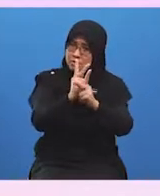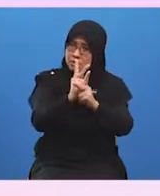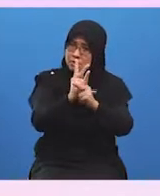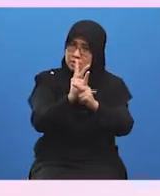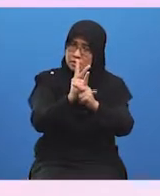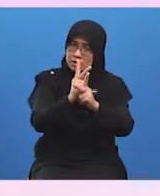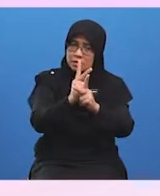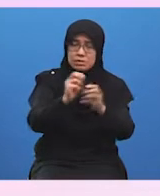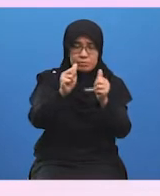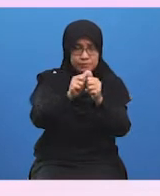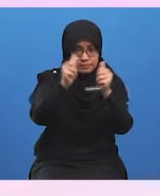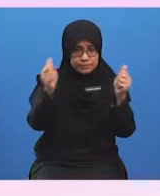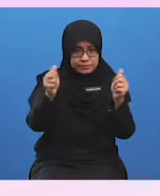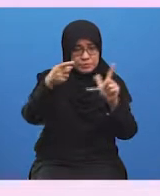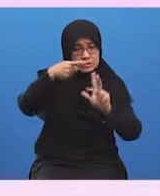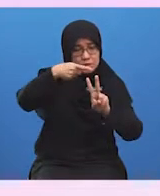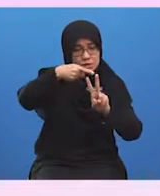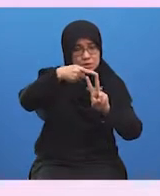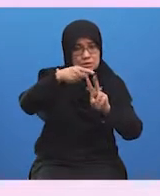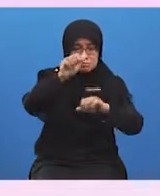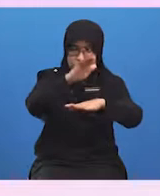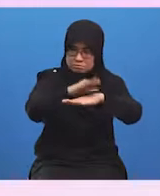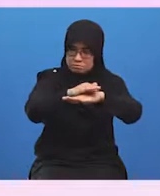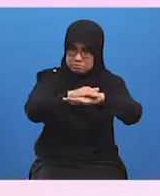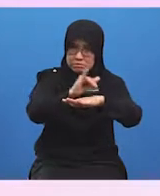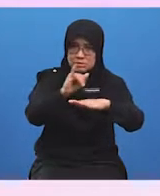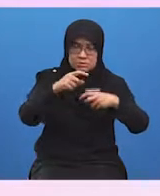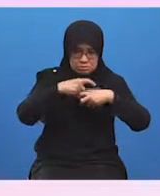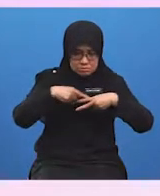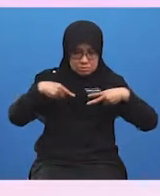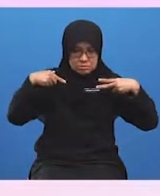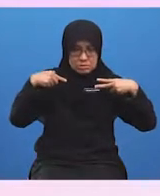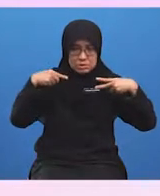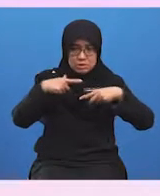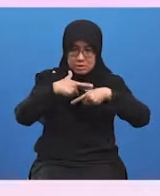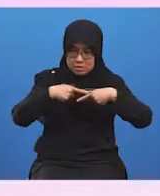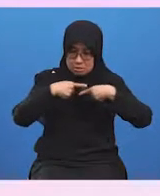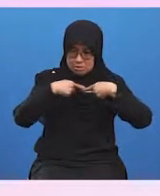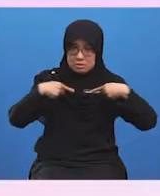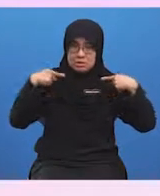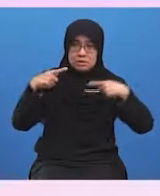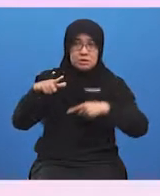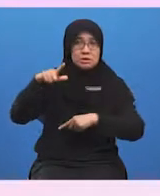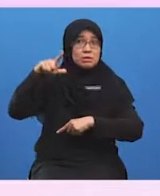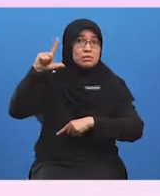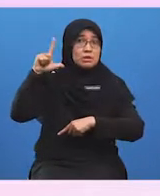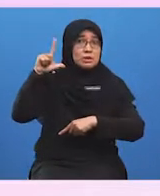keratan akhbar kedua ialah Atasi Masalah Rantaian Bekalan Elak PKS Meruduk.